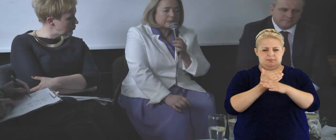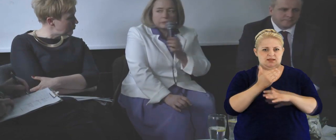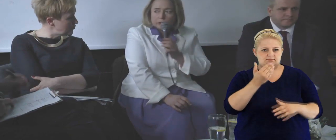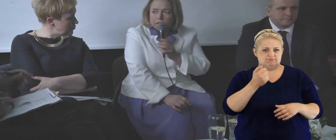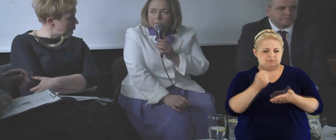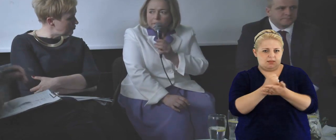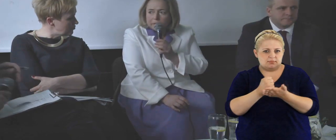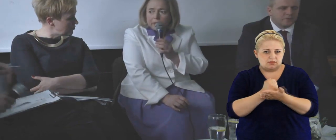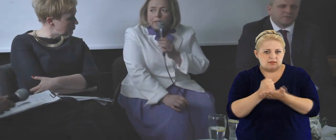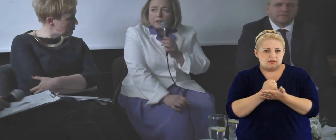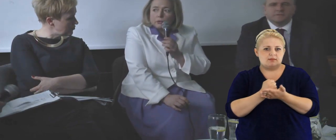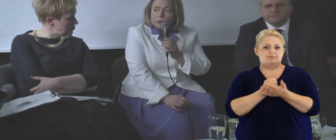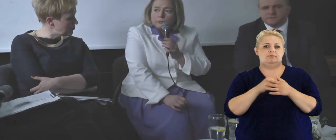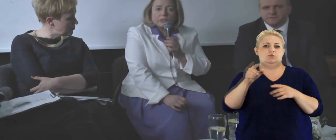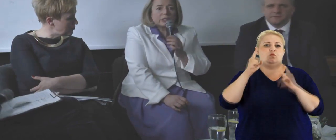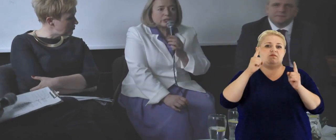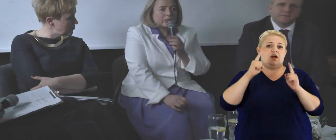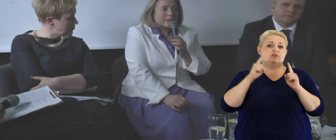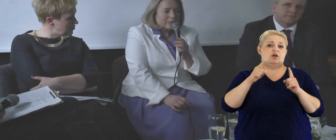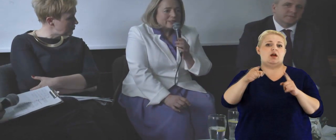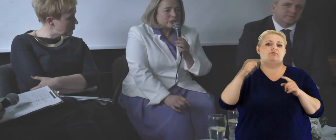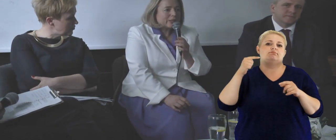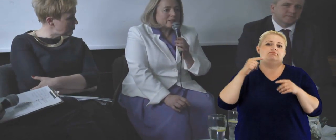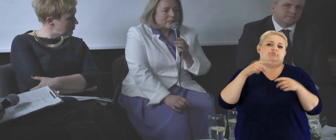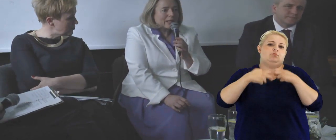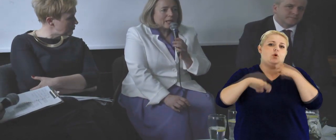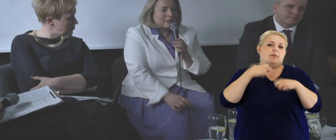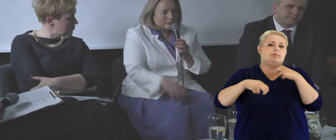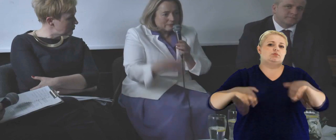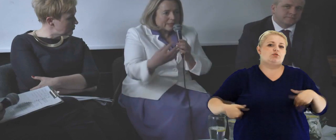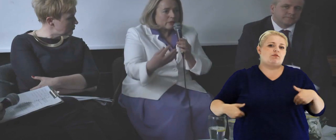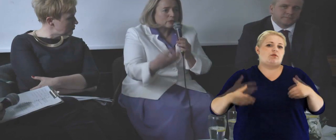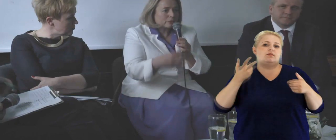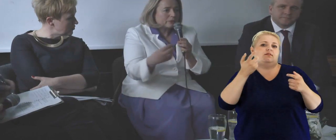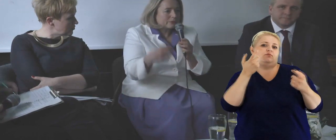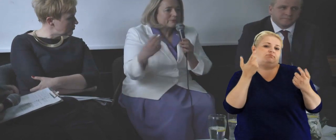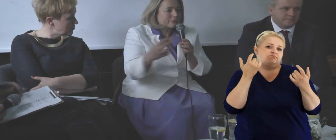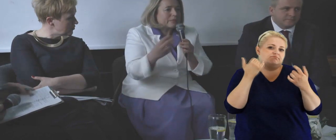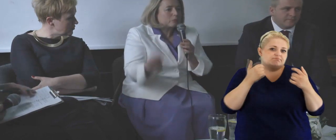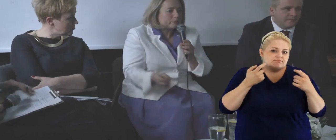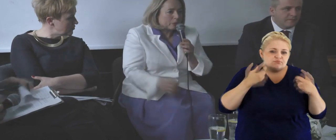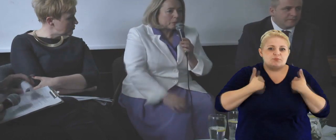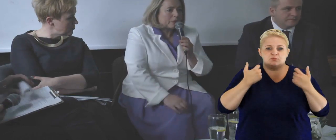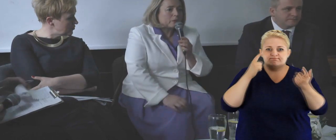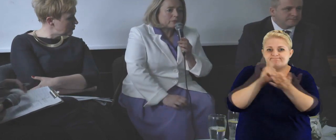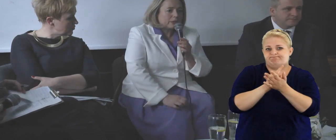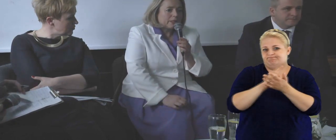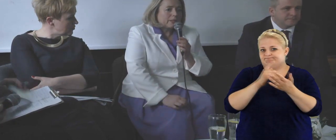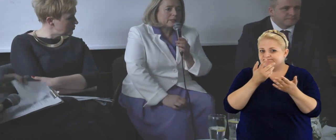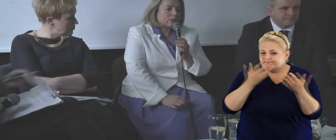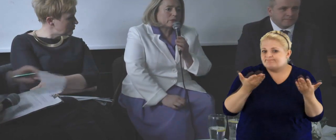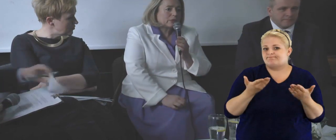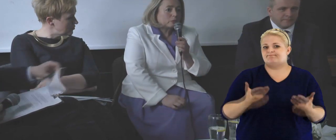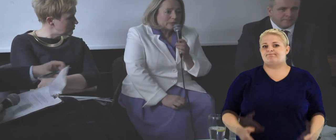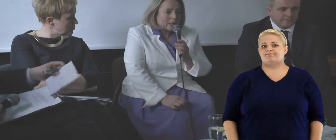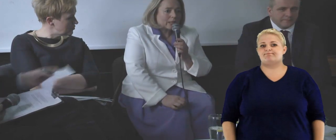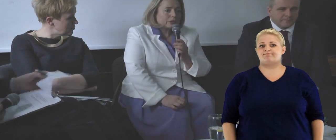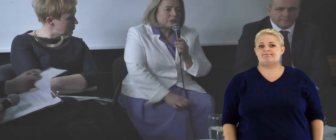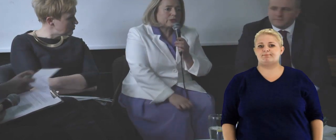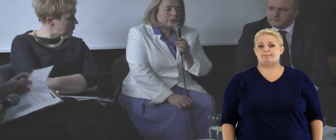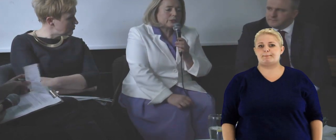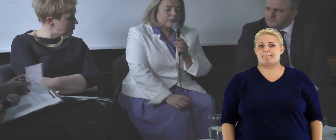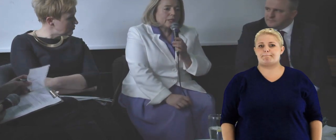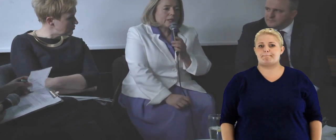firmy farmaceutycznej, prawda, który uważa, że dla tego, żeby w tym problemowi zdrowotnemu